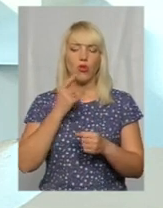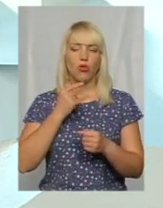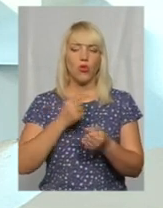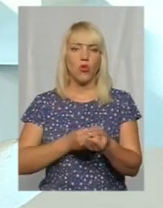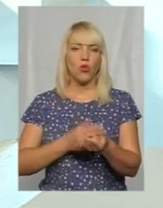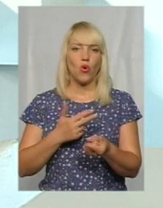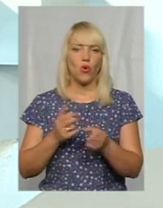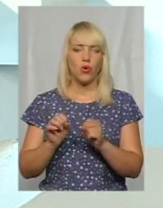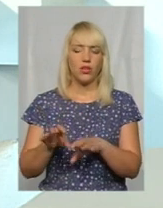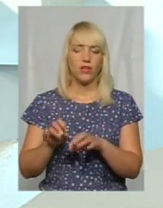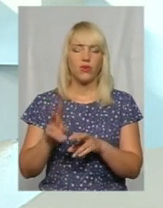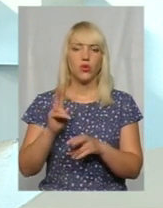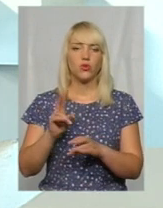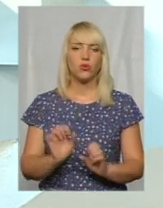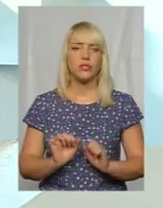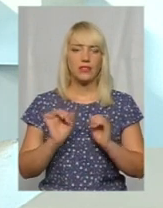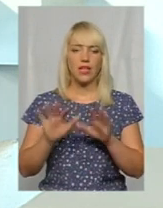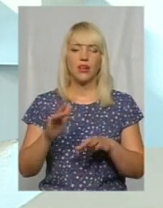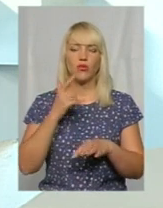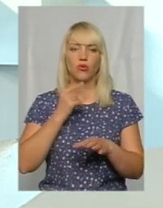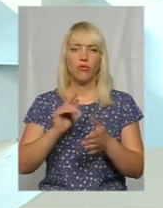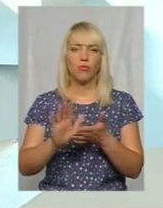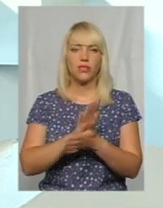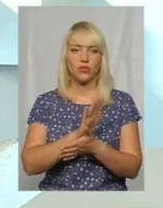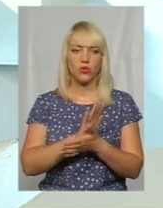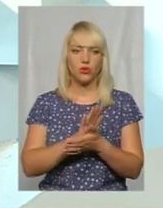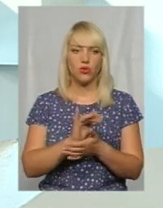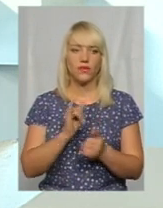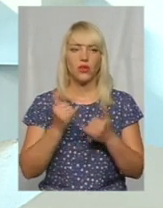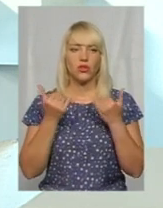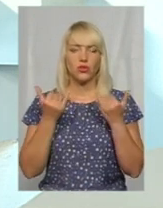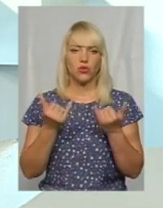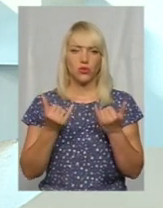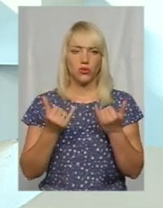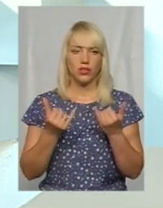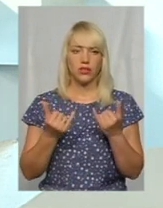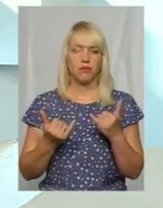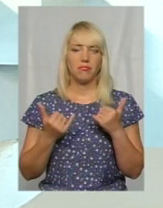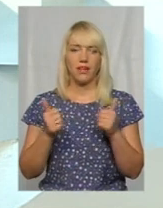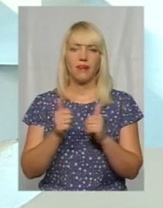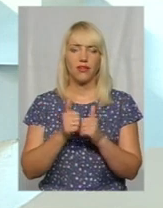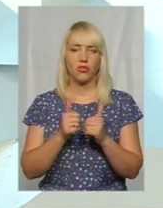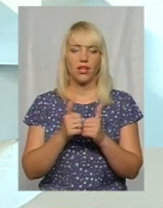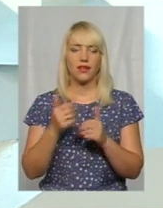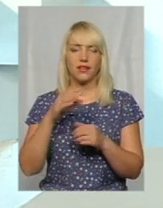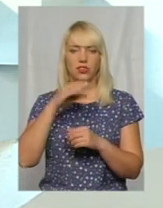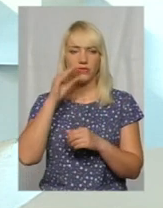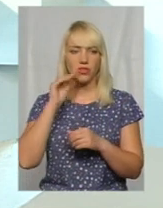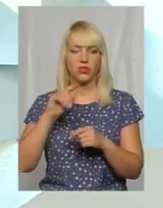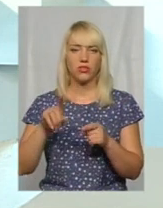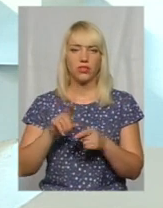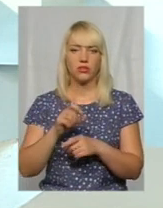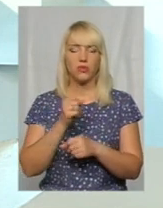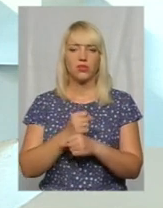здали безкоштовно кров. І сьогодні біля кінотеатру Швиченко також